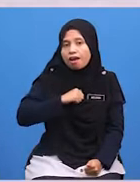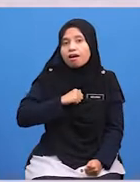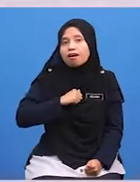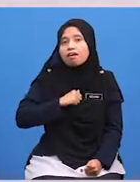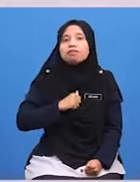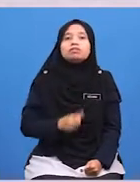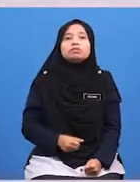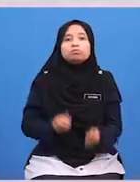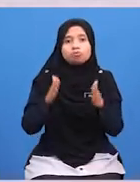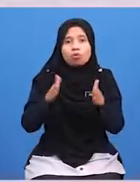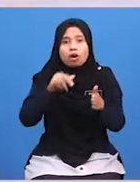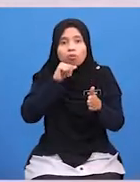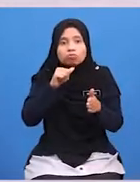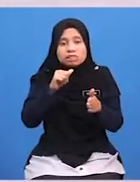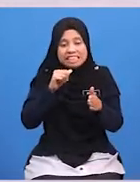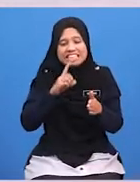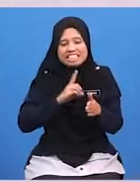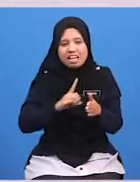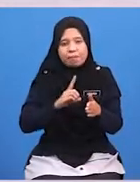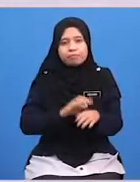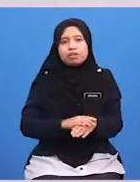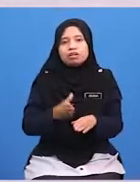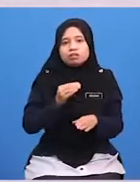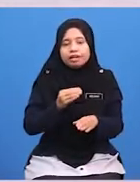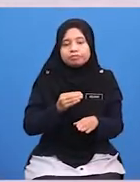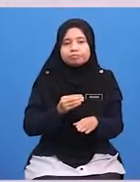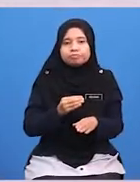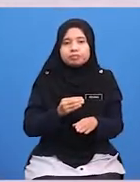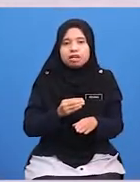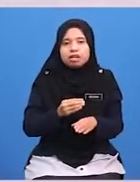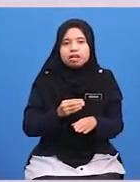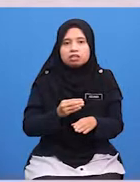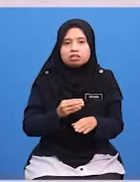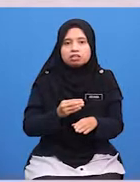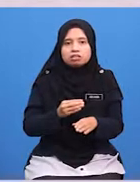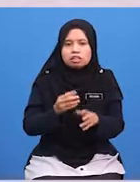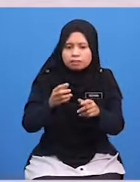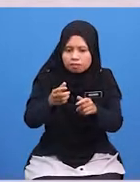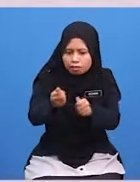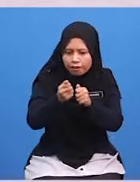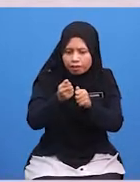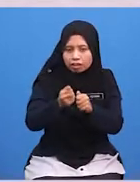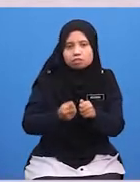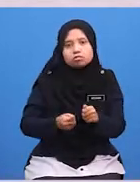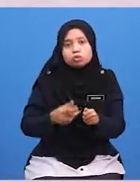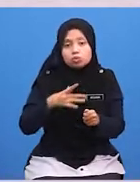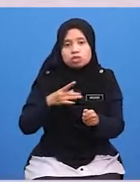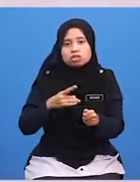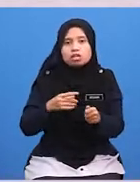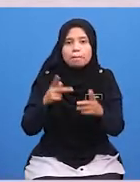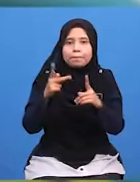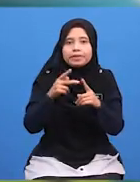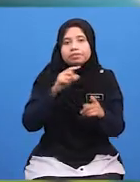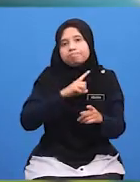Seseorang Muslim Ini Dan Segaligus Semanyak Menarik Minatnya Kepada Islam